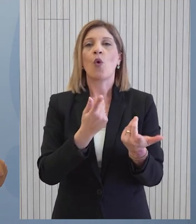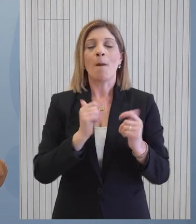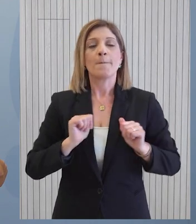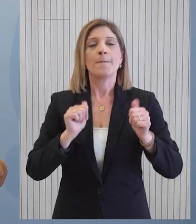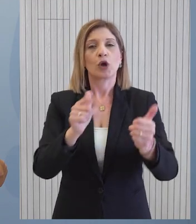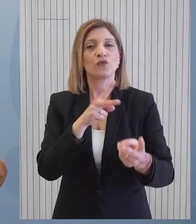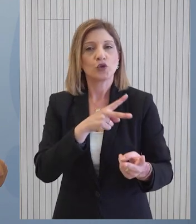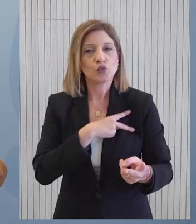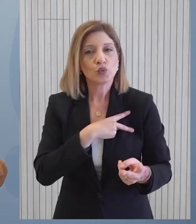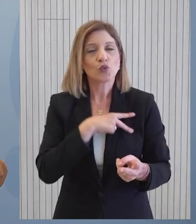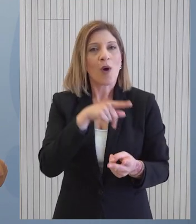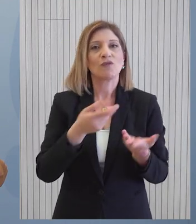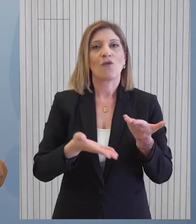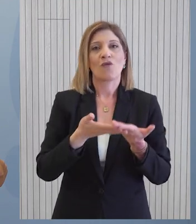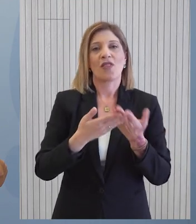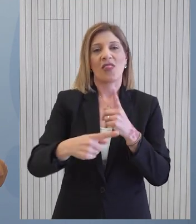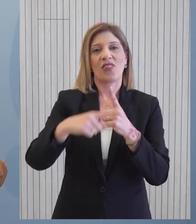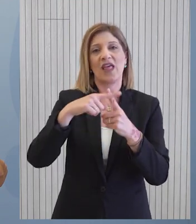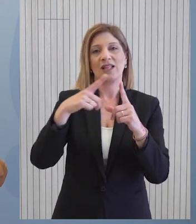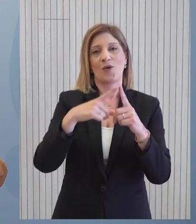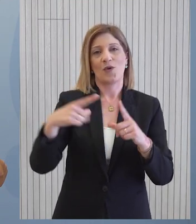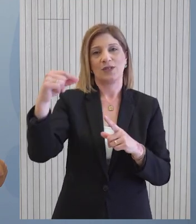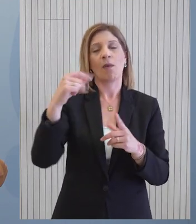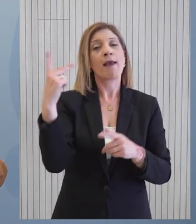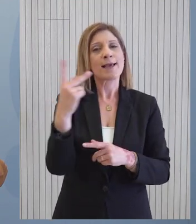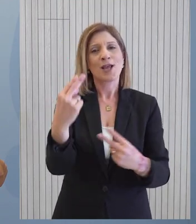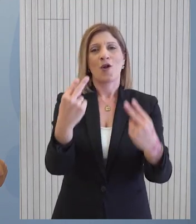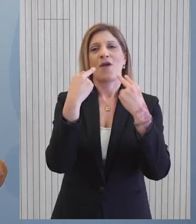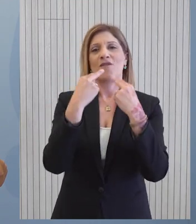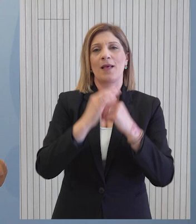πρωτοβουλειών και θεωρούμε ότι όλους μας θα μας κρίνει η κοινωνία.